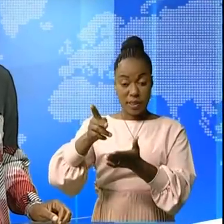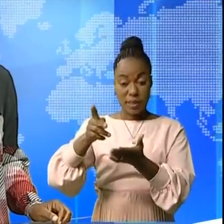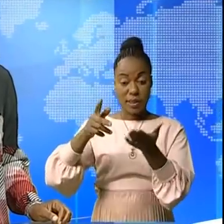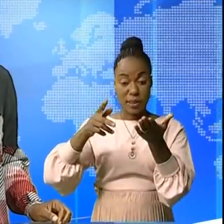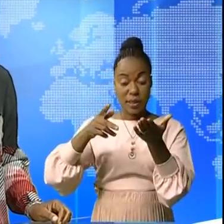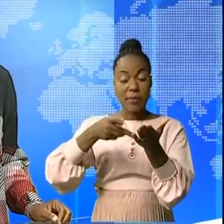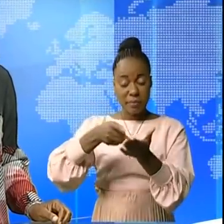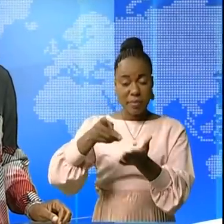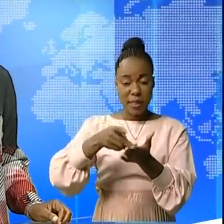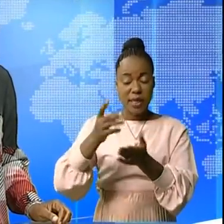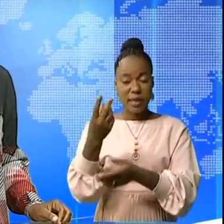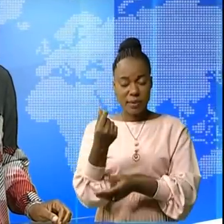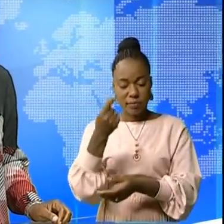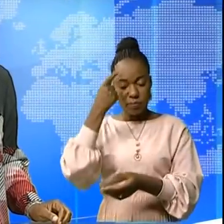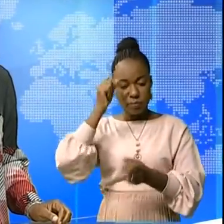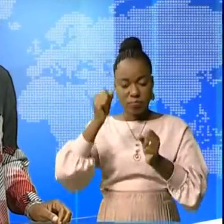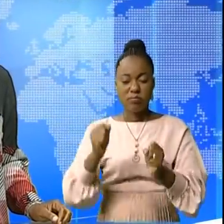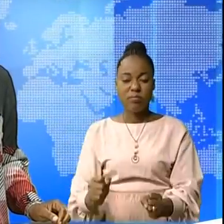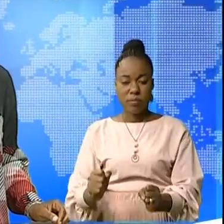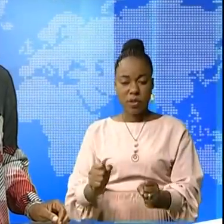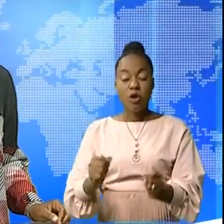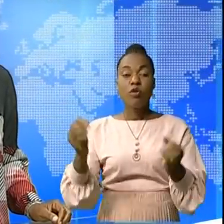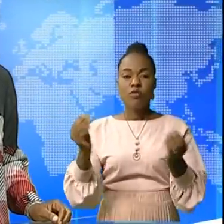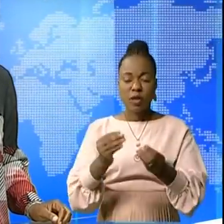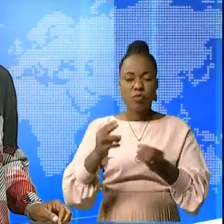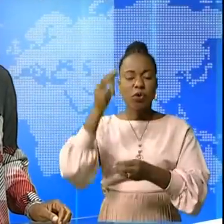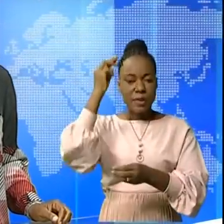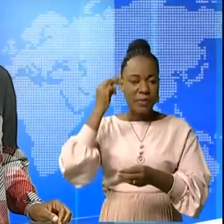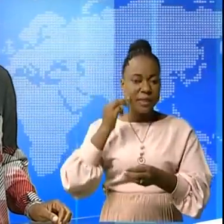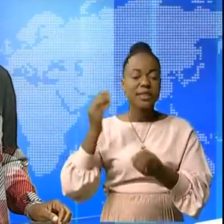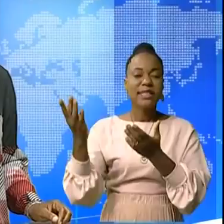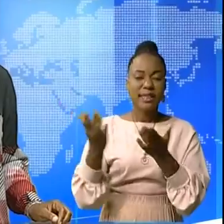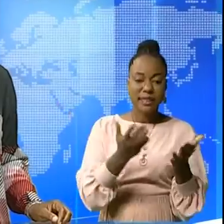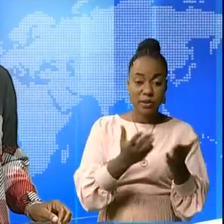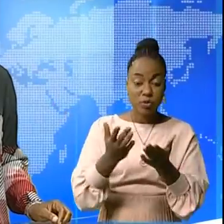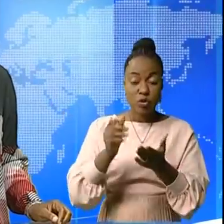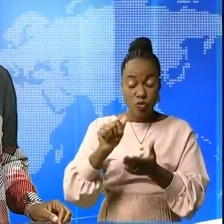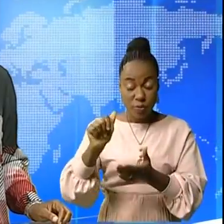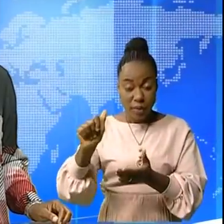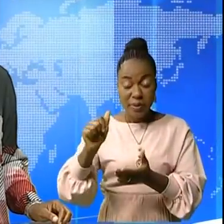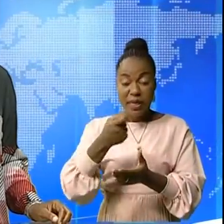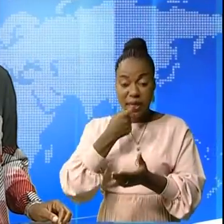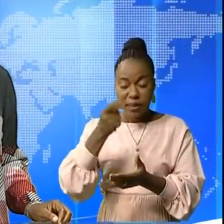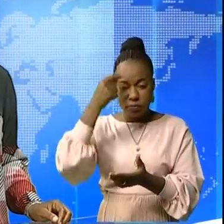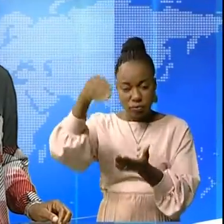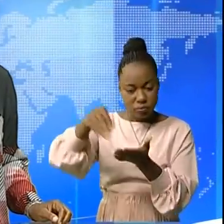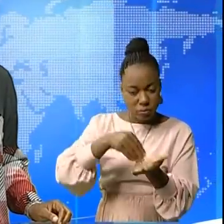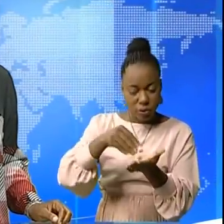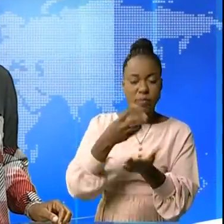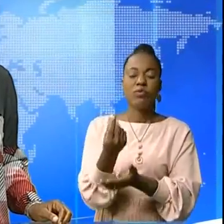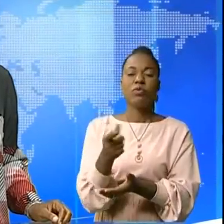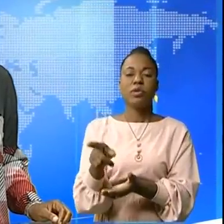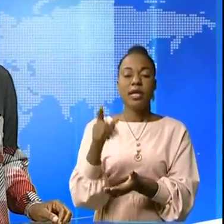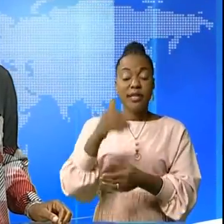Le ministre provincial de transport, Amon Sumbokoso, a lancé officiellement l'opération de perception de ses frais.